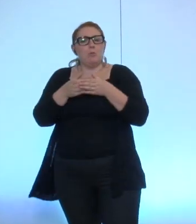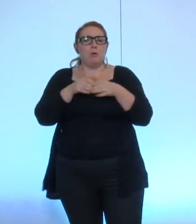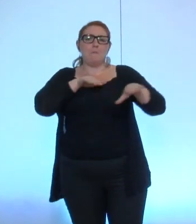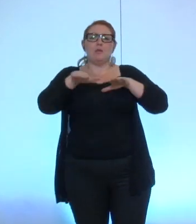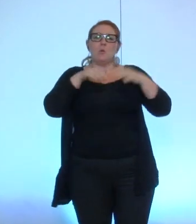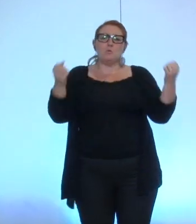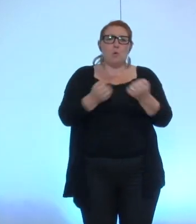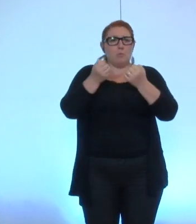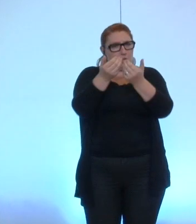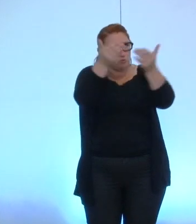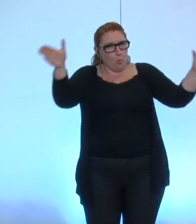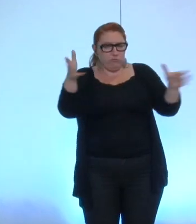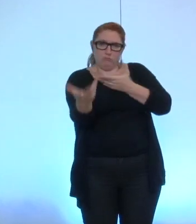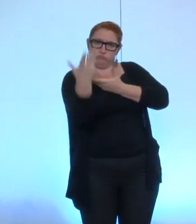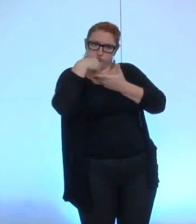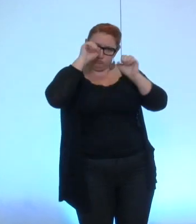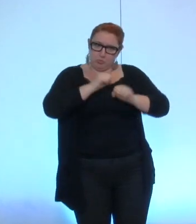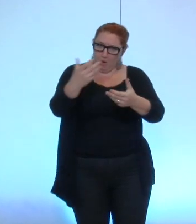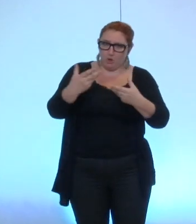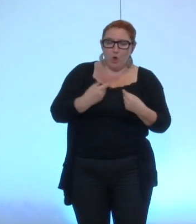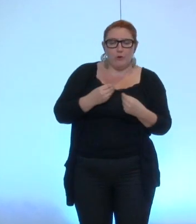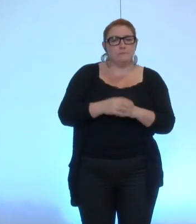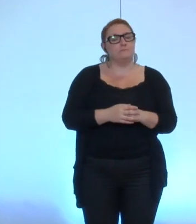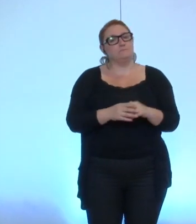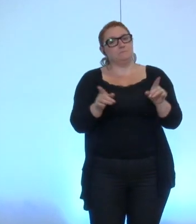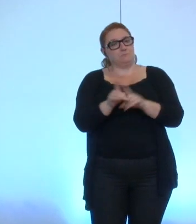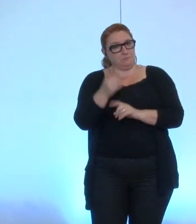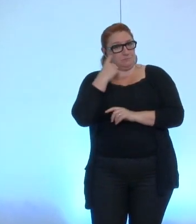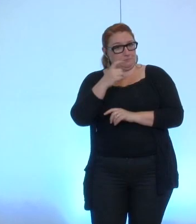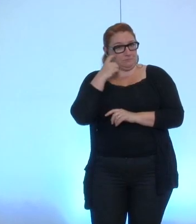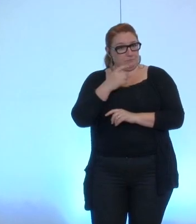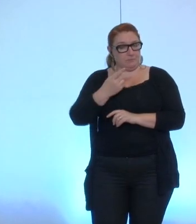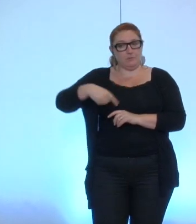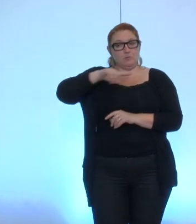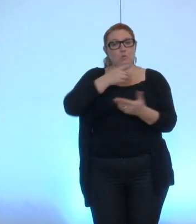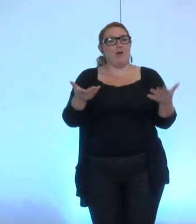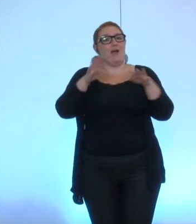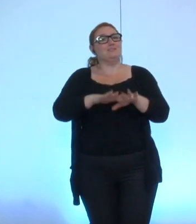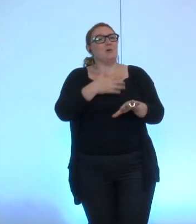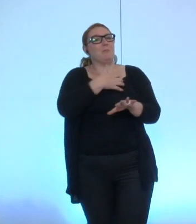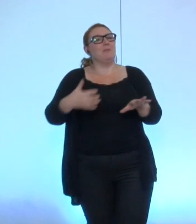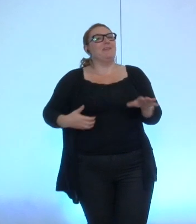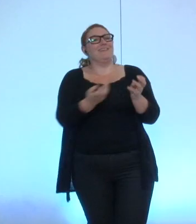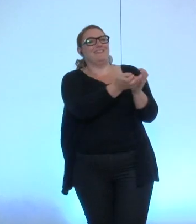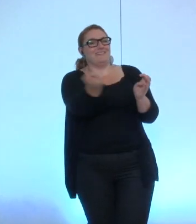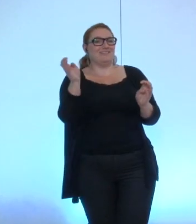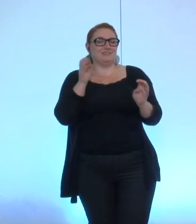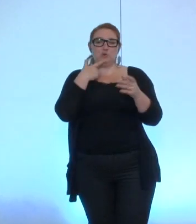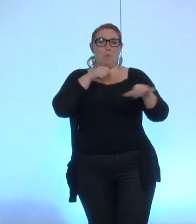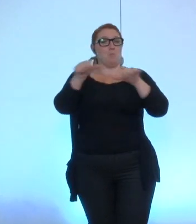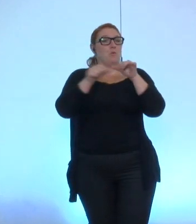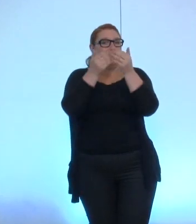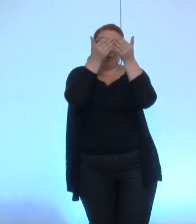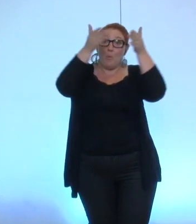Nous pouvons aussi noter que notre Assemblée s'ouvre à ces moyens modernes et que maintenant, les séances sont